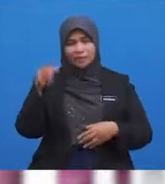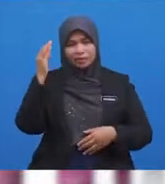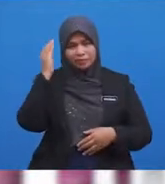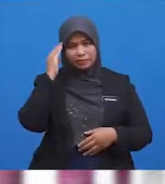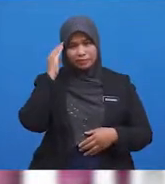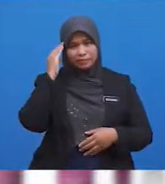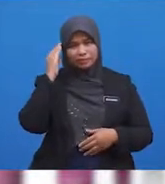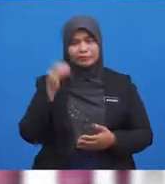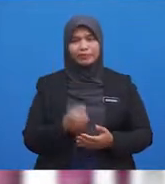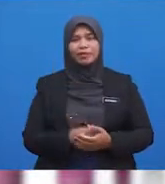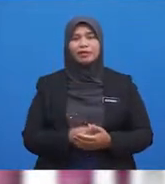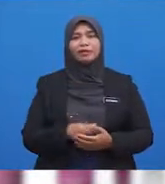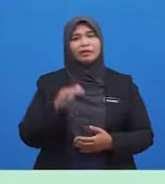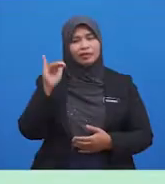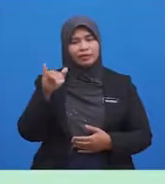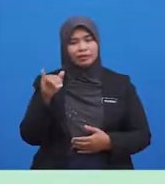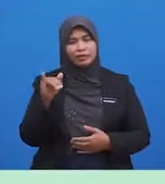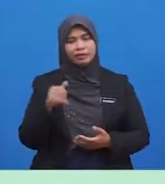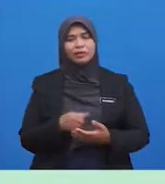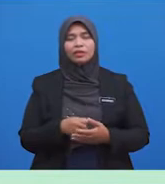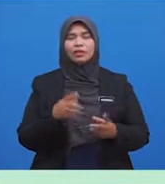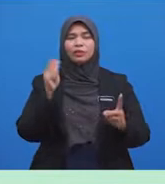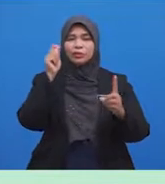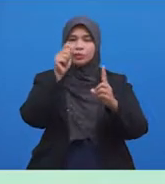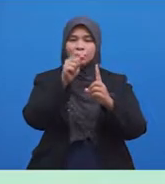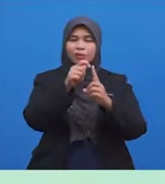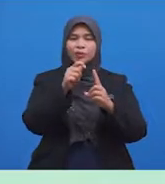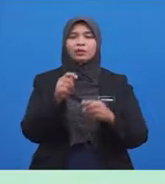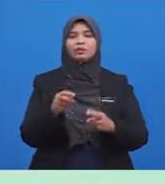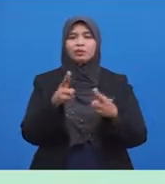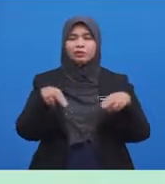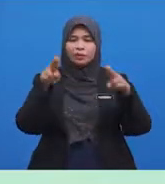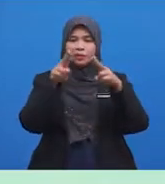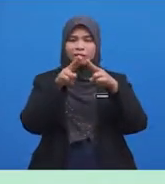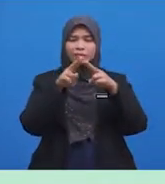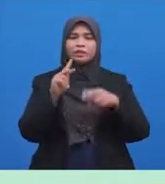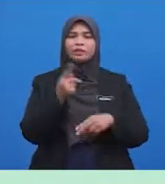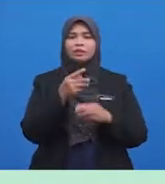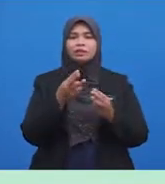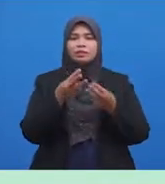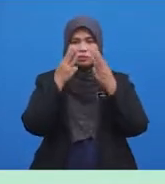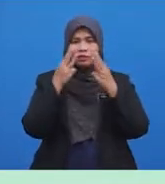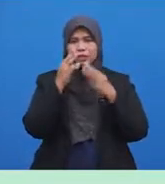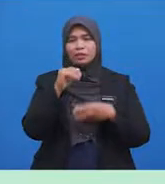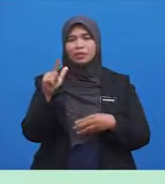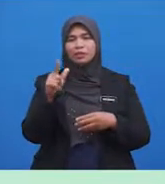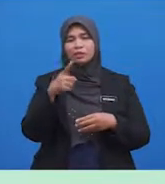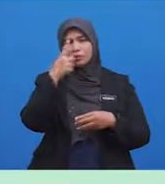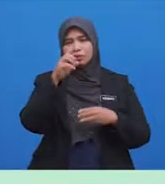Haa, tujuan utama kita berwuduk adalah untuk